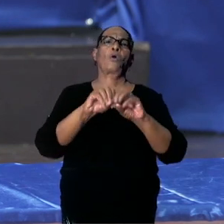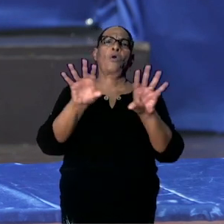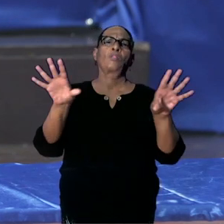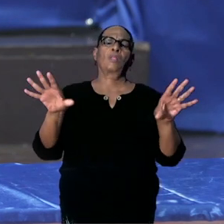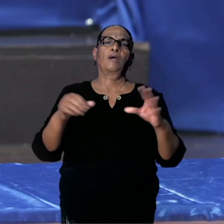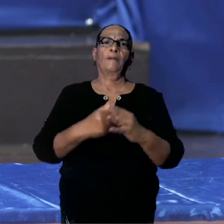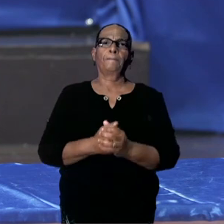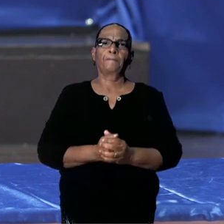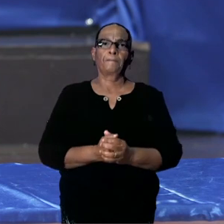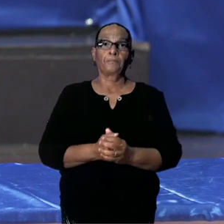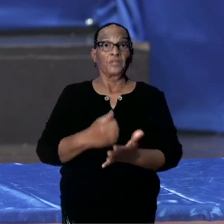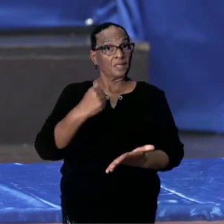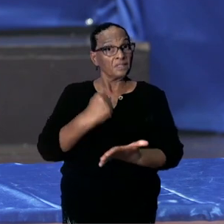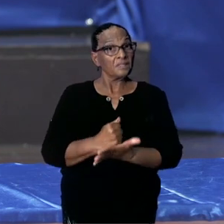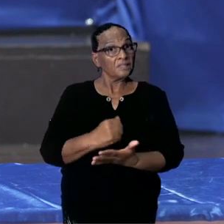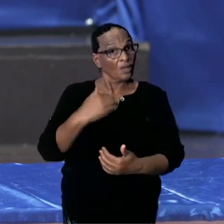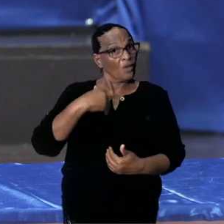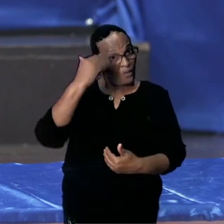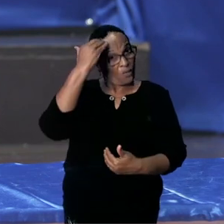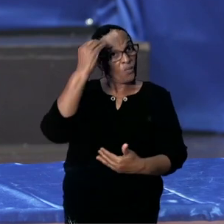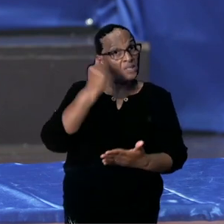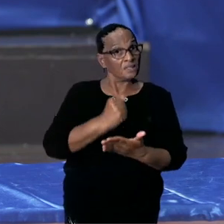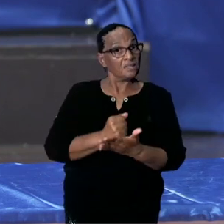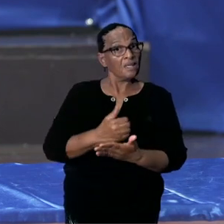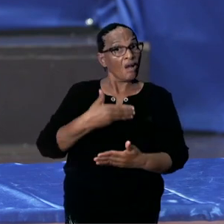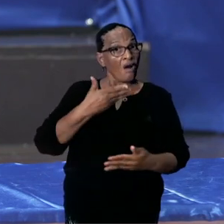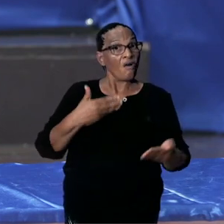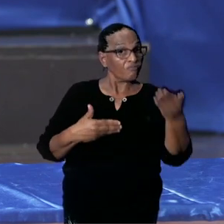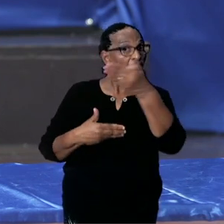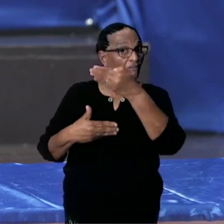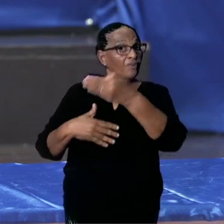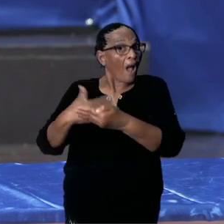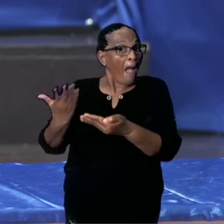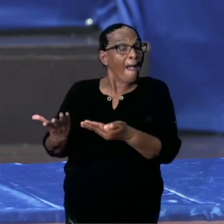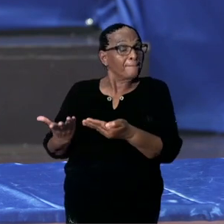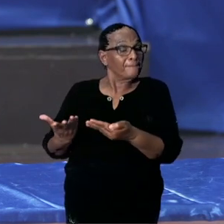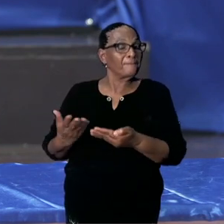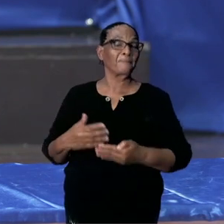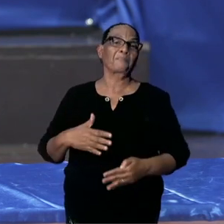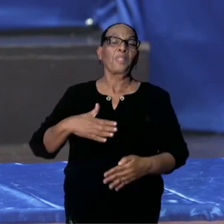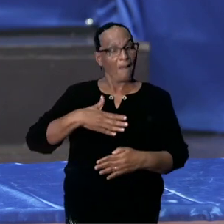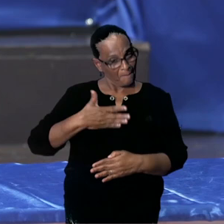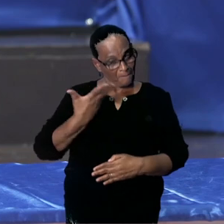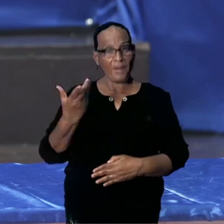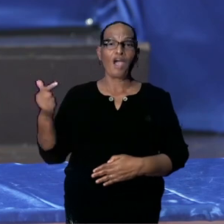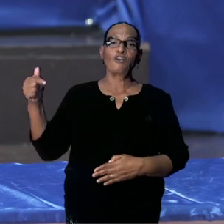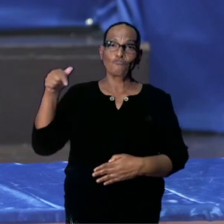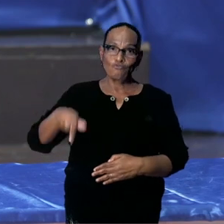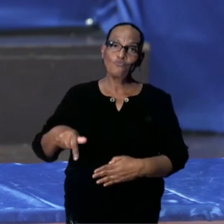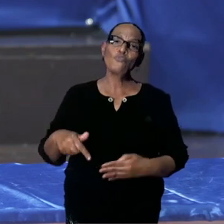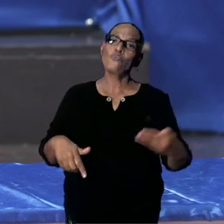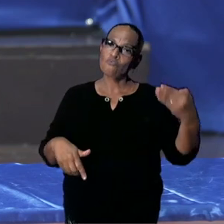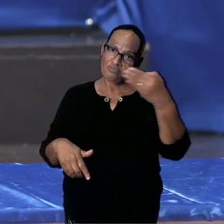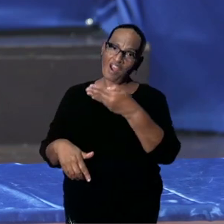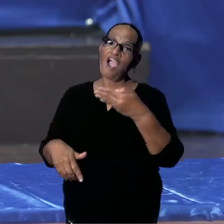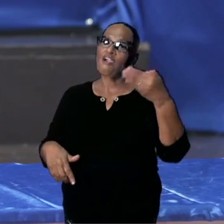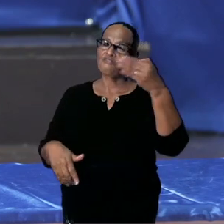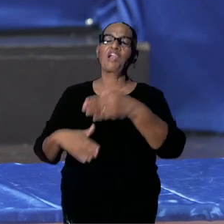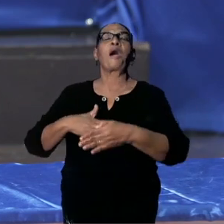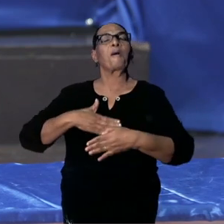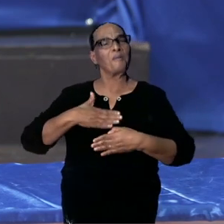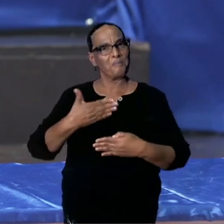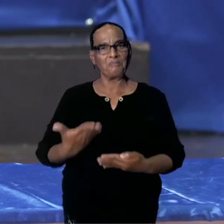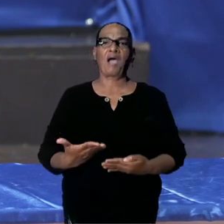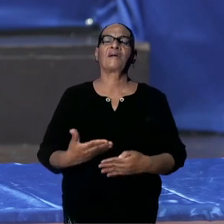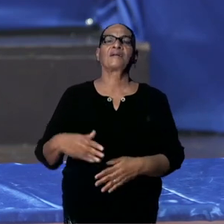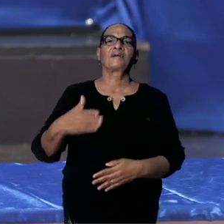weet dat er nog zeker heel veel vragen zijn, en ik wil u alle in de gelegenheid stellen om deze vragen te stellen. Bedankt, minister